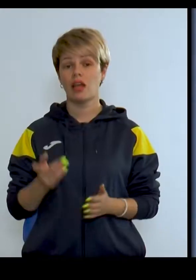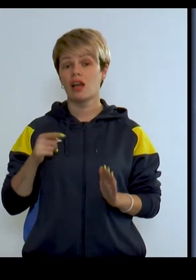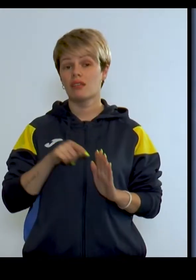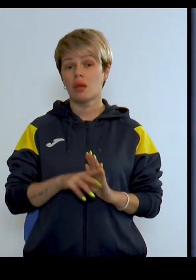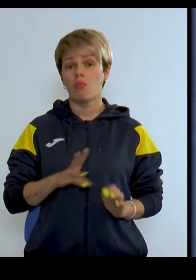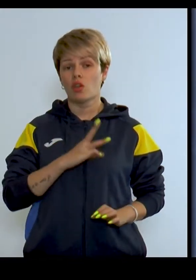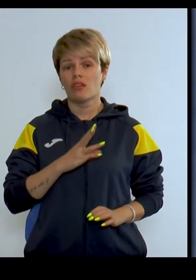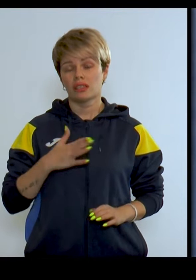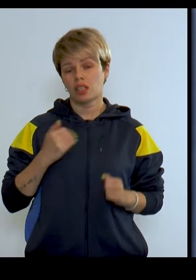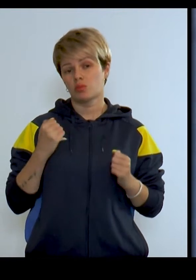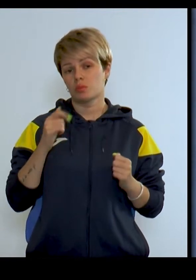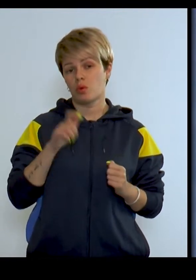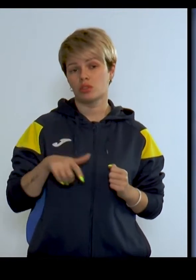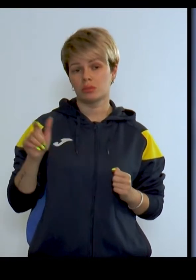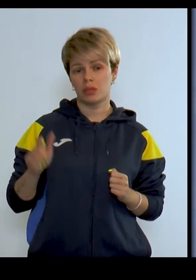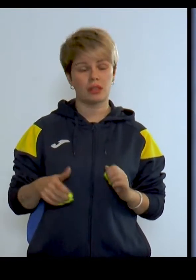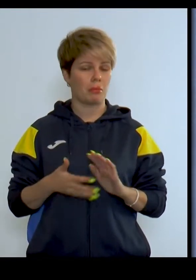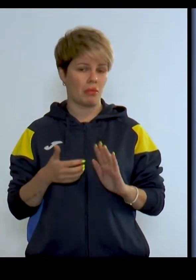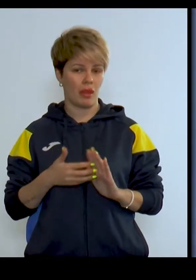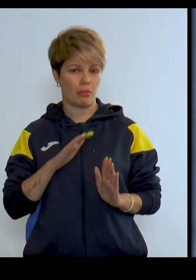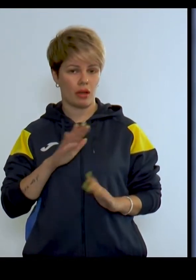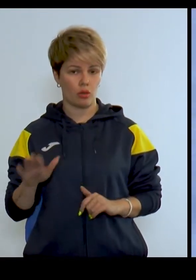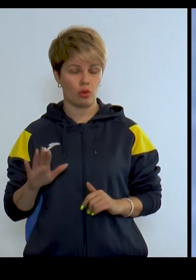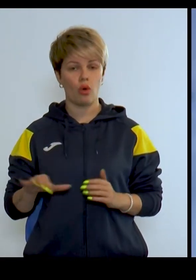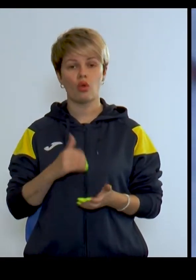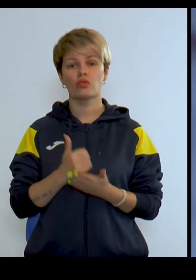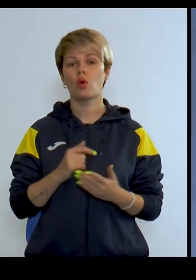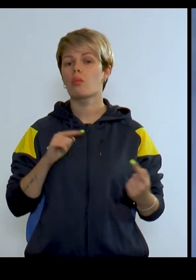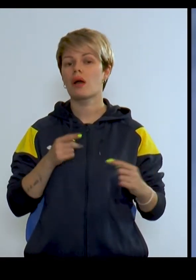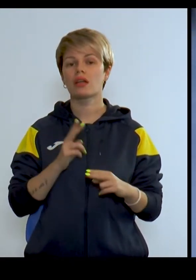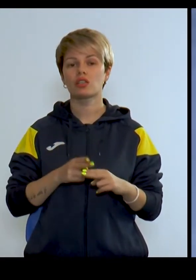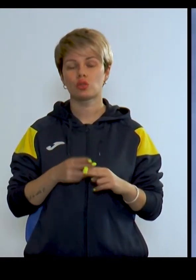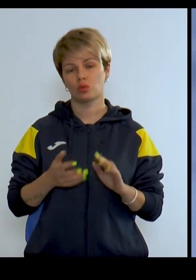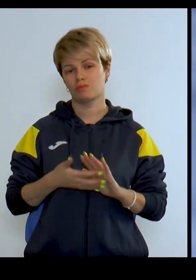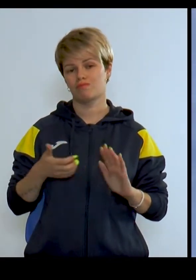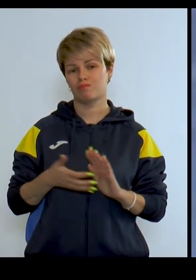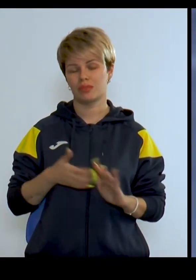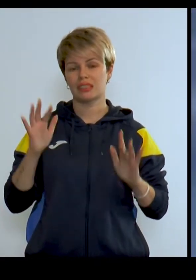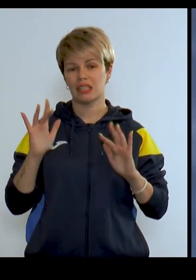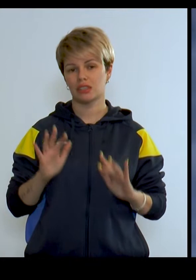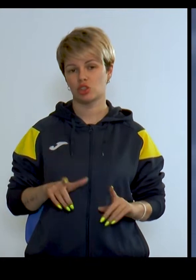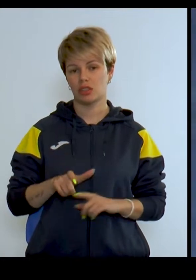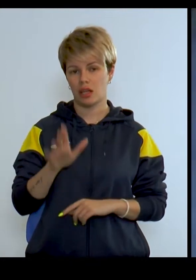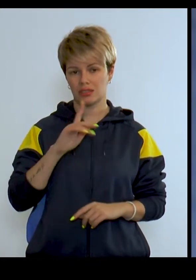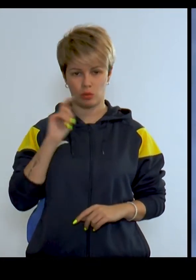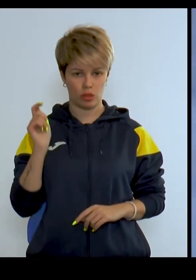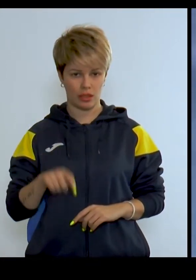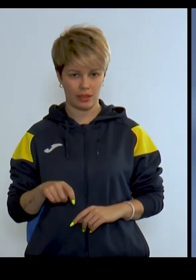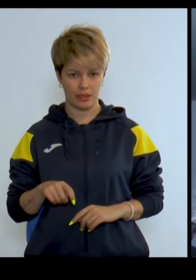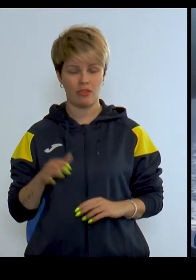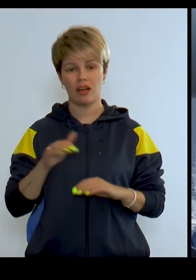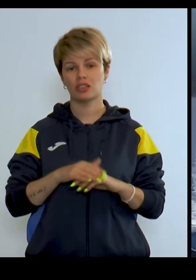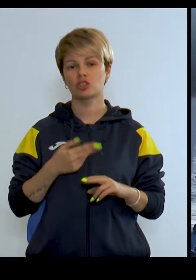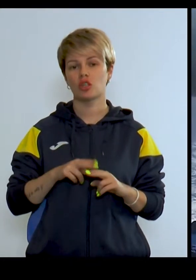Втім мотивації нашим сноубордистам точно не бракує А ось головною перешкодою став брак засніжених трас в Україні